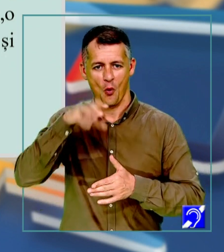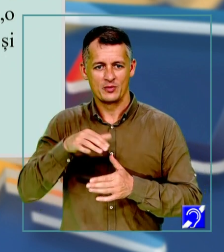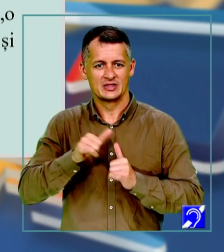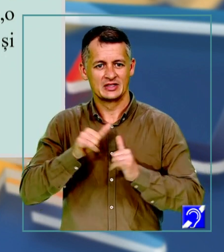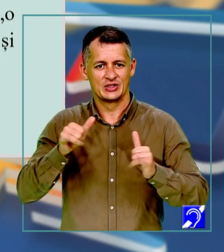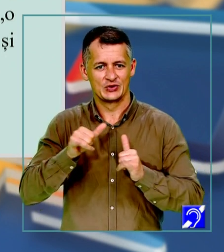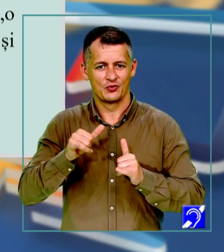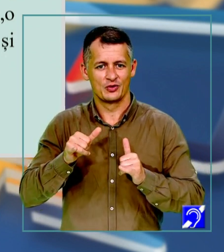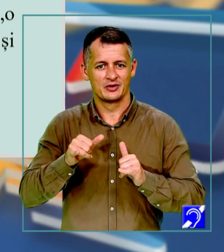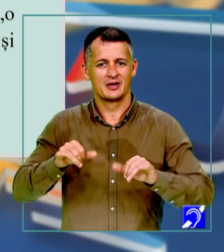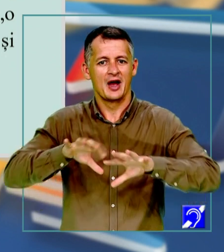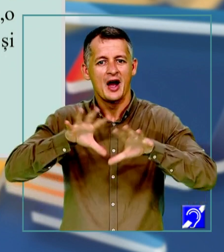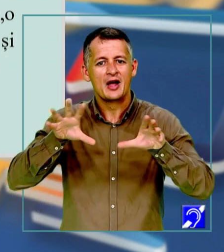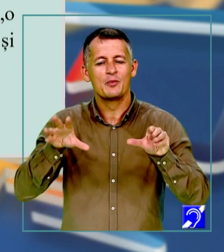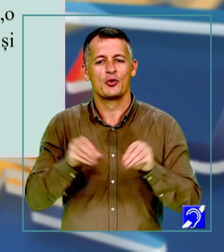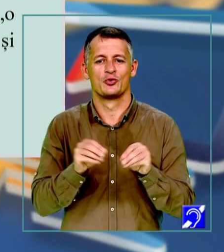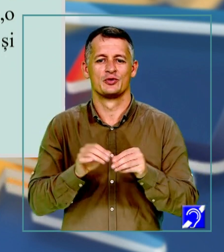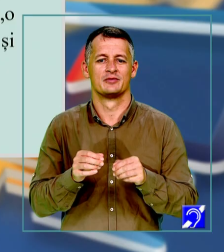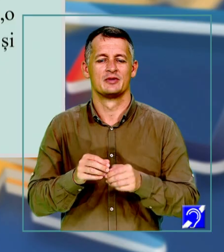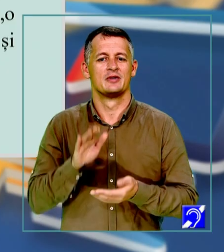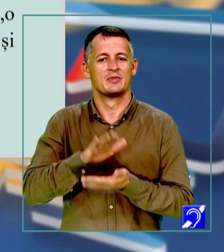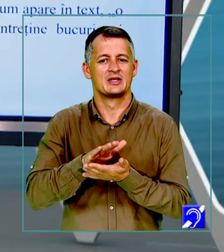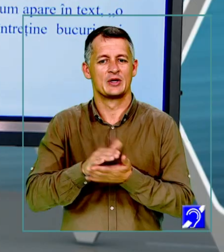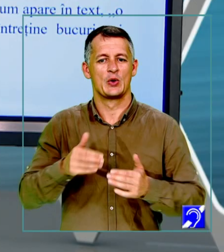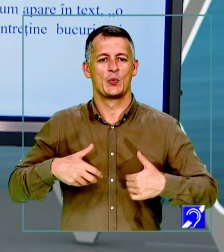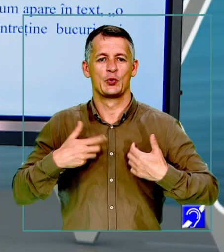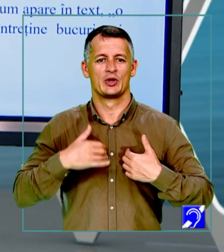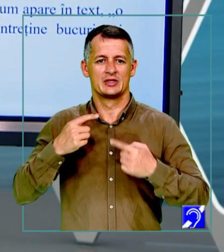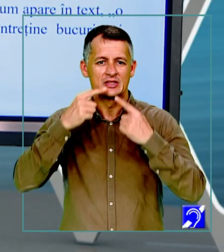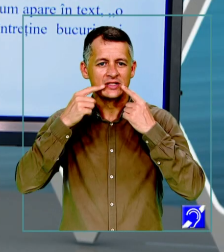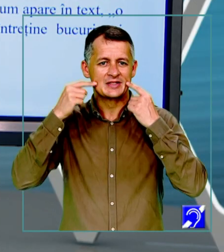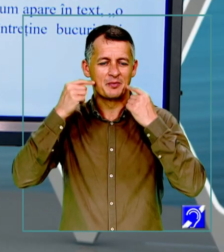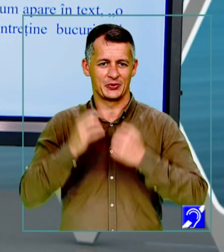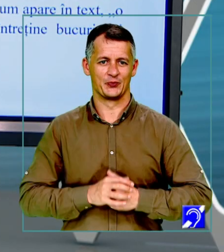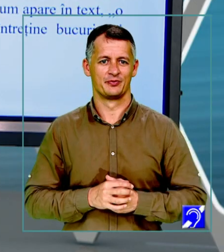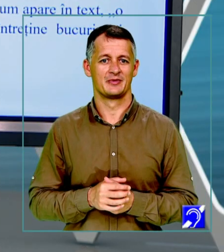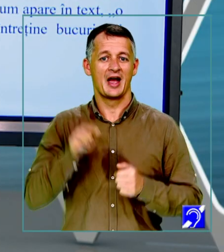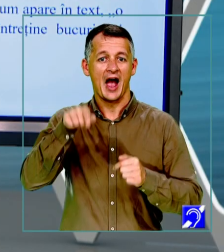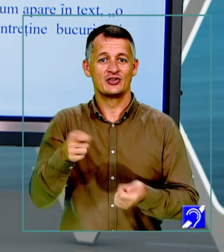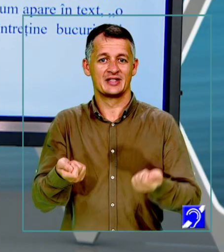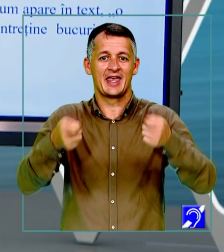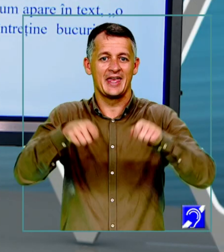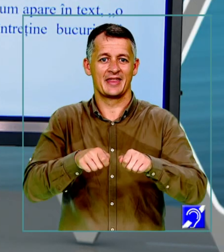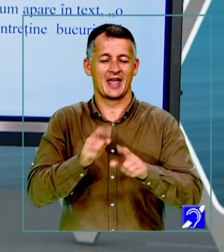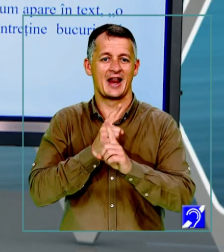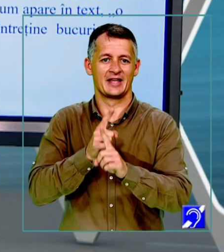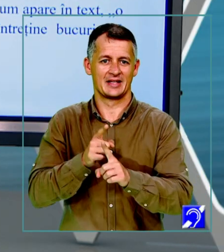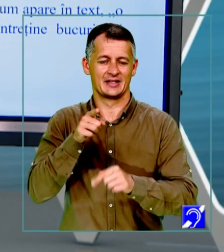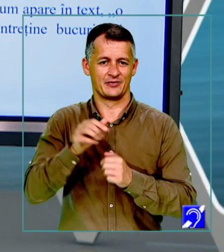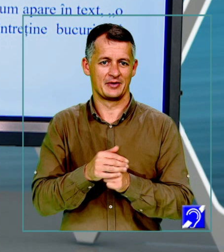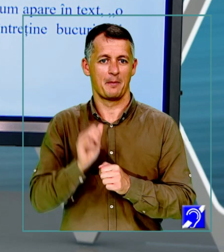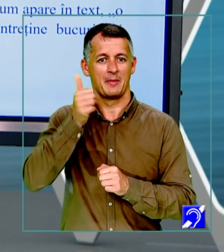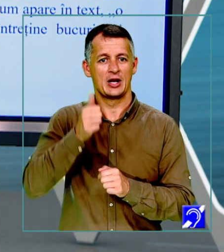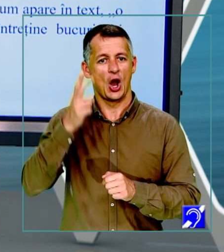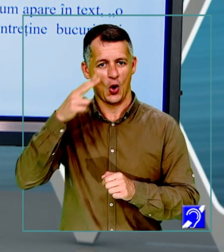armonios, întreține bucuria și zâmbetul pe buze. Aici se încheie lecția noastră. Mâine continuăm cu subiectul al